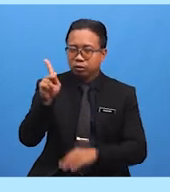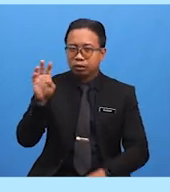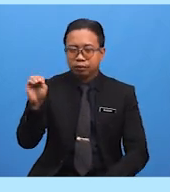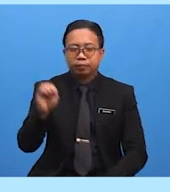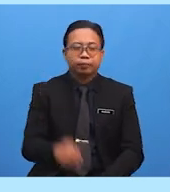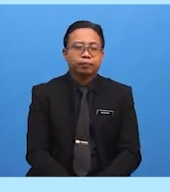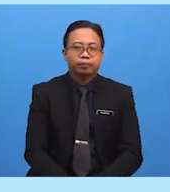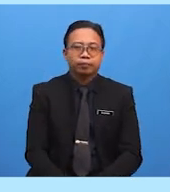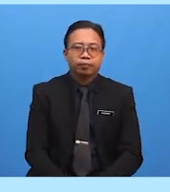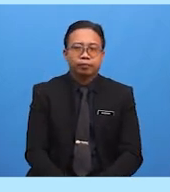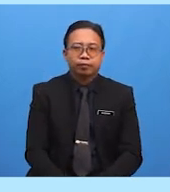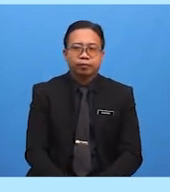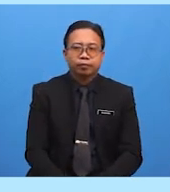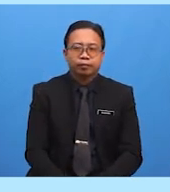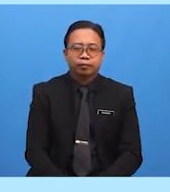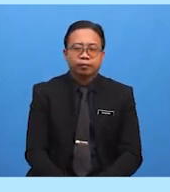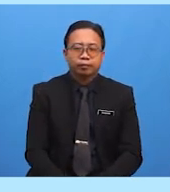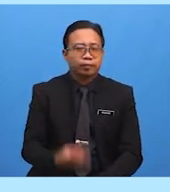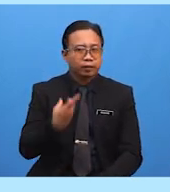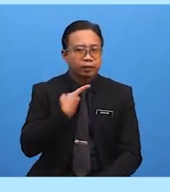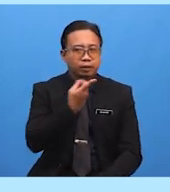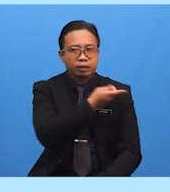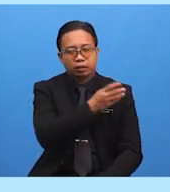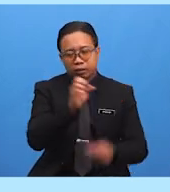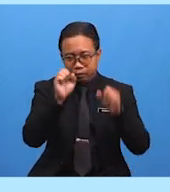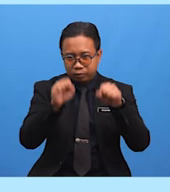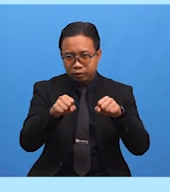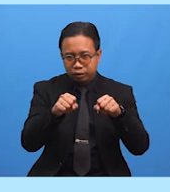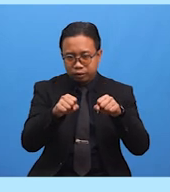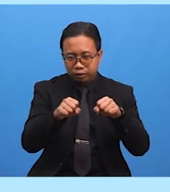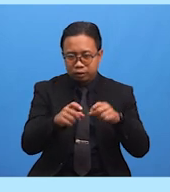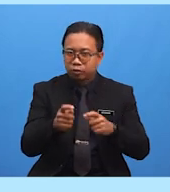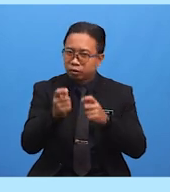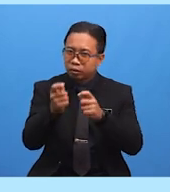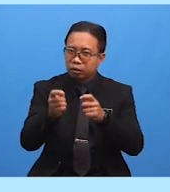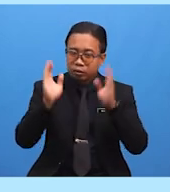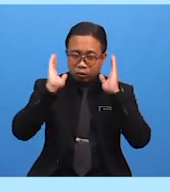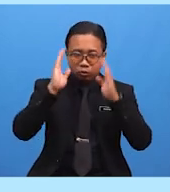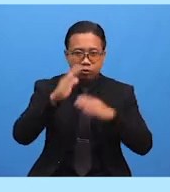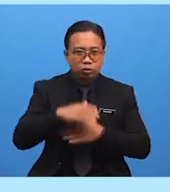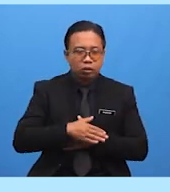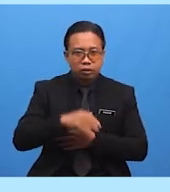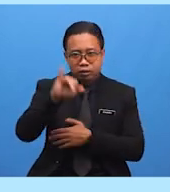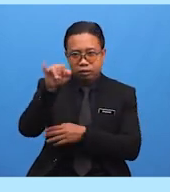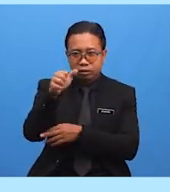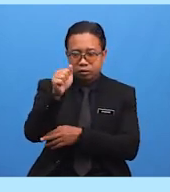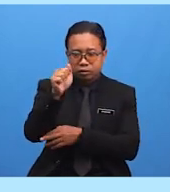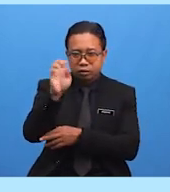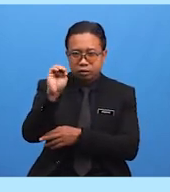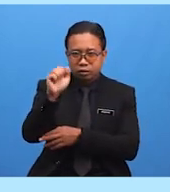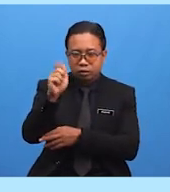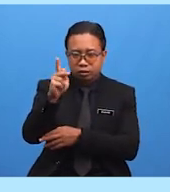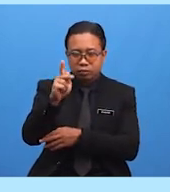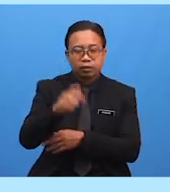Kilometer Maka Kita Boleh Menunaikan Salat Jamak Dan